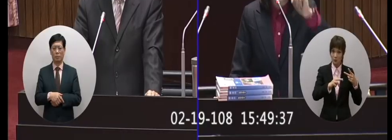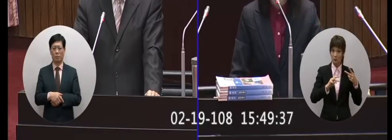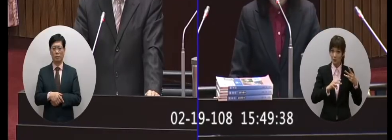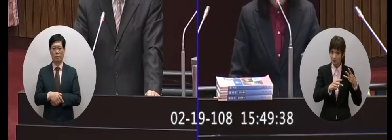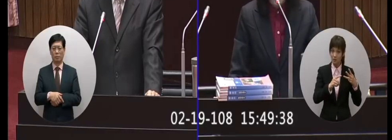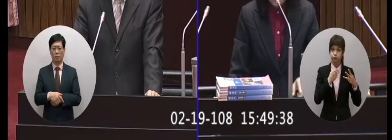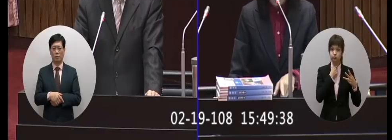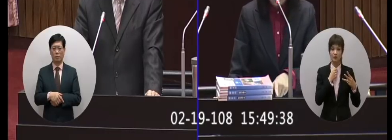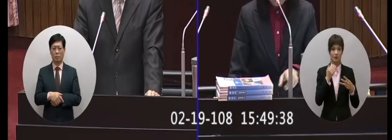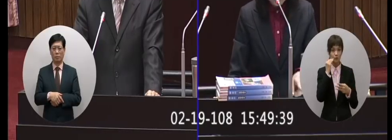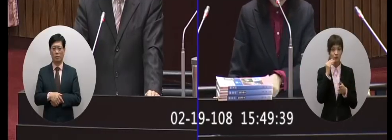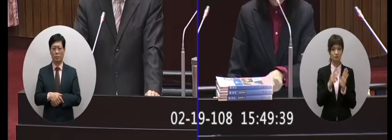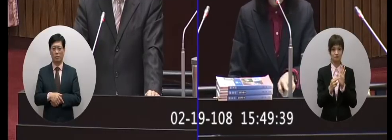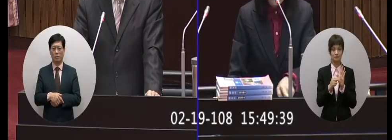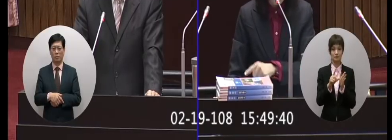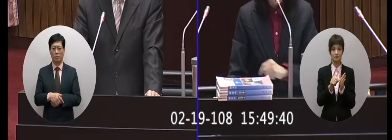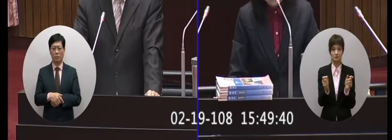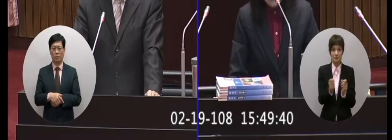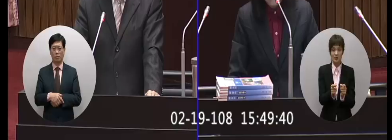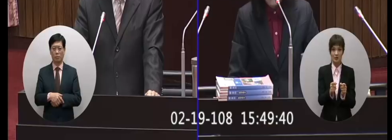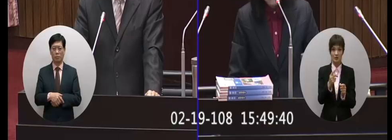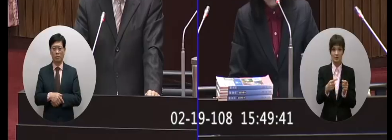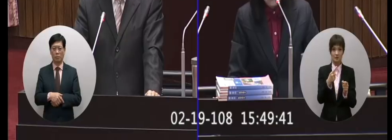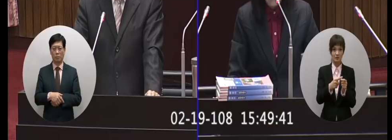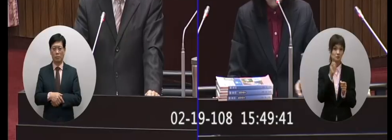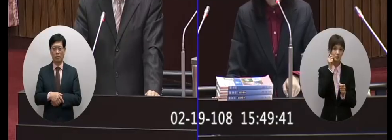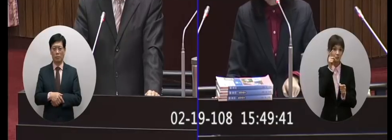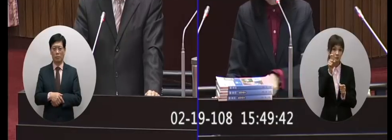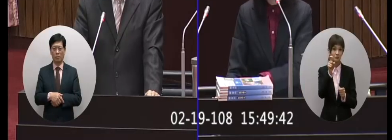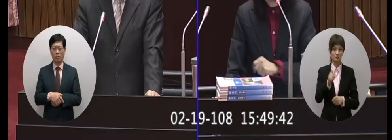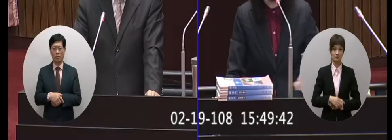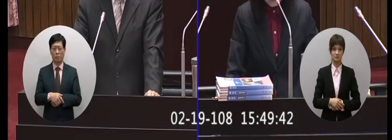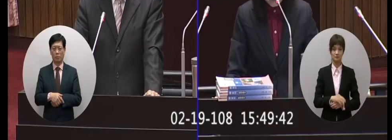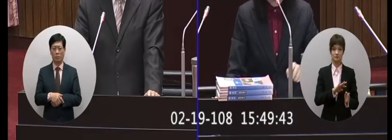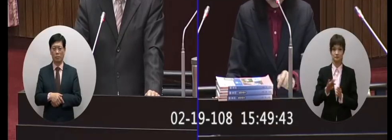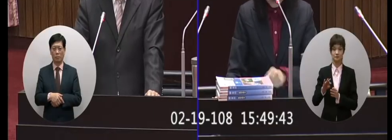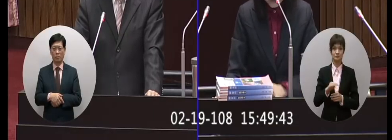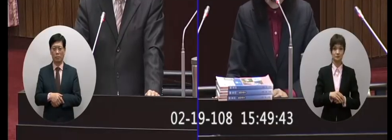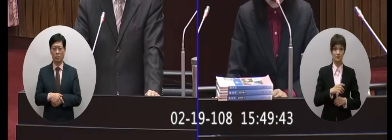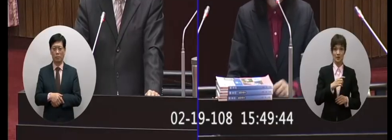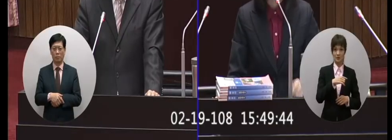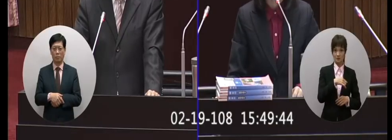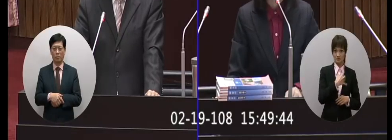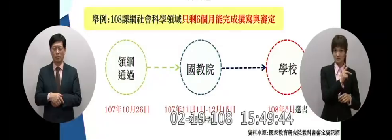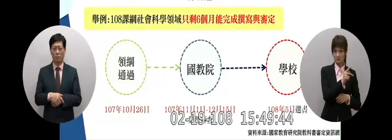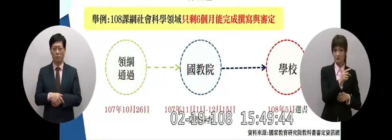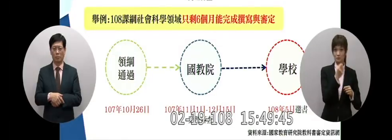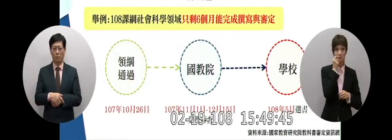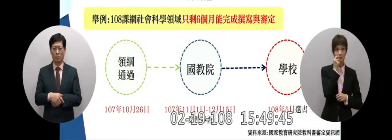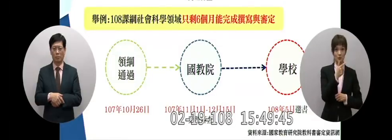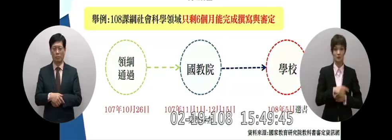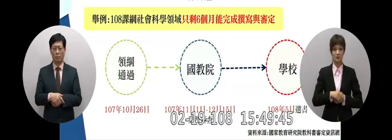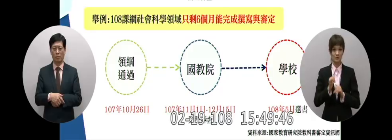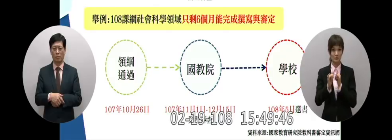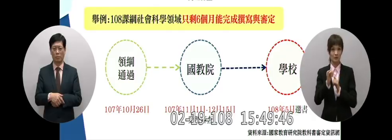最短一年十個月啦再來看看自然領綱自然科六個月社會科多久也是